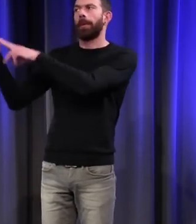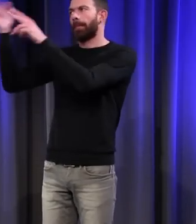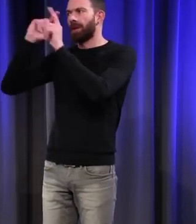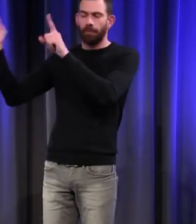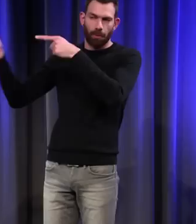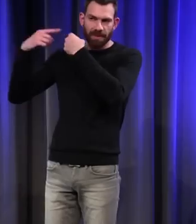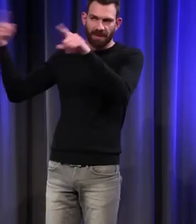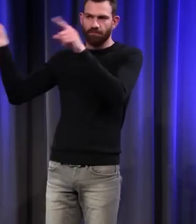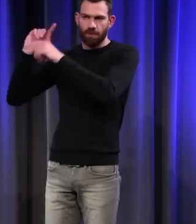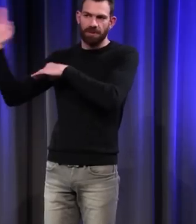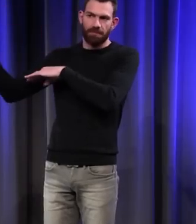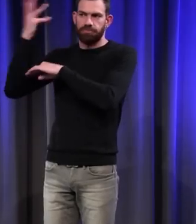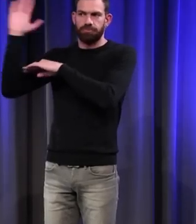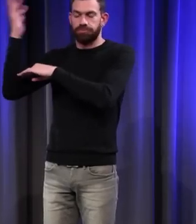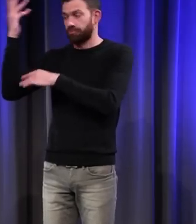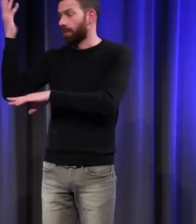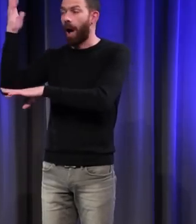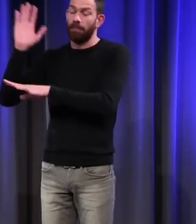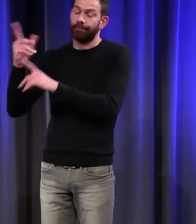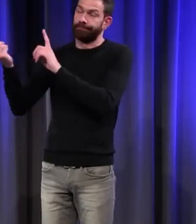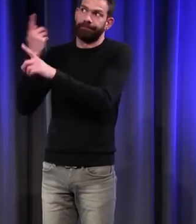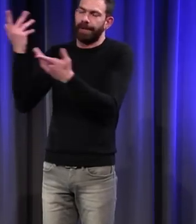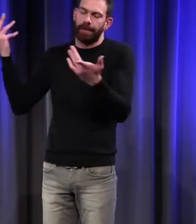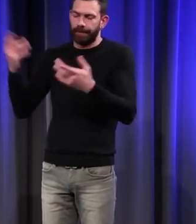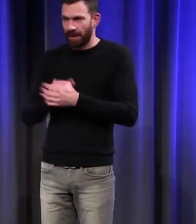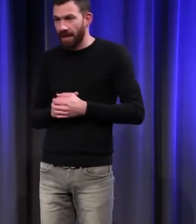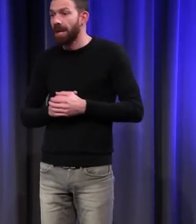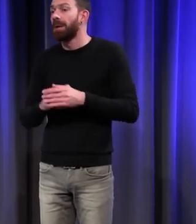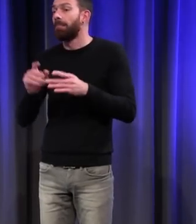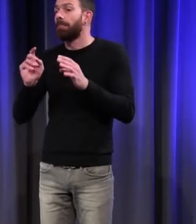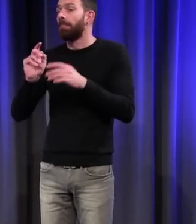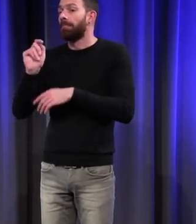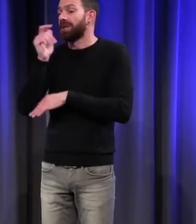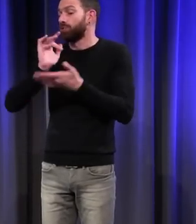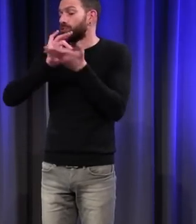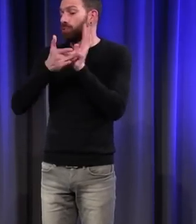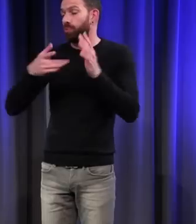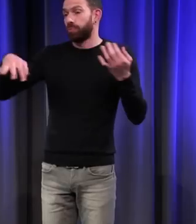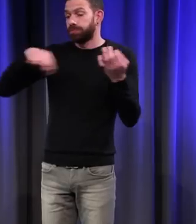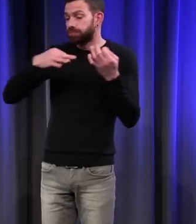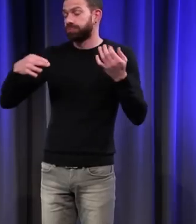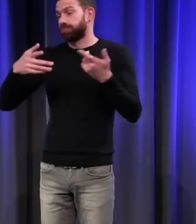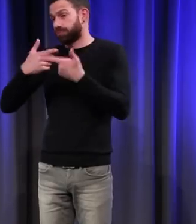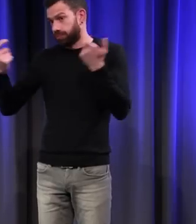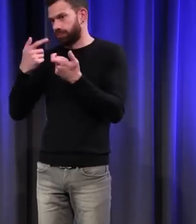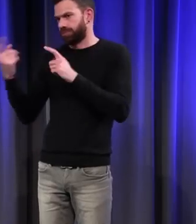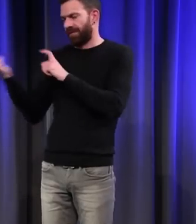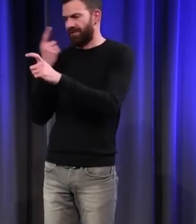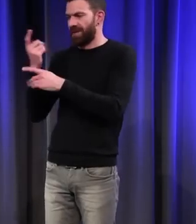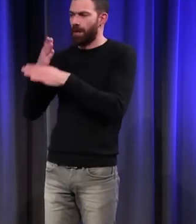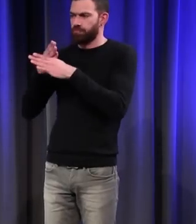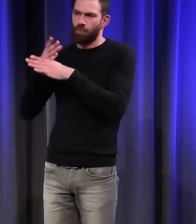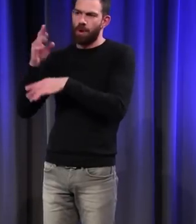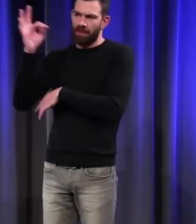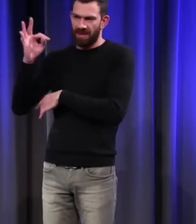de la musique par excellence. Presque tous les instruments de musique médiévaux sont taillés dans du bois de tilleul, ce qui pose le problème du